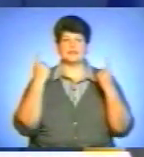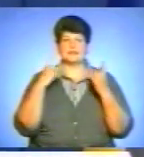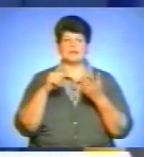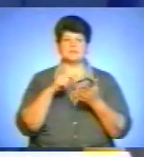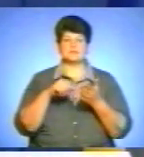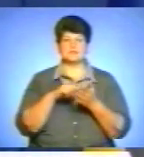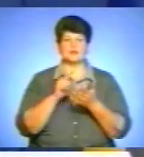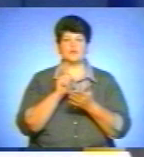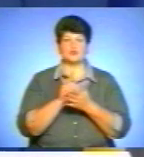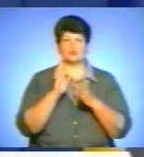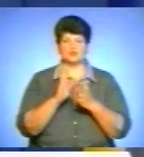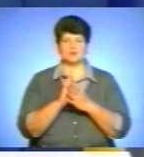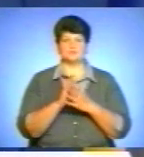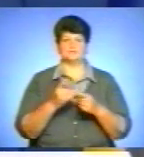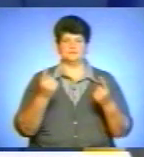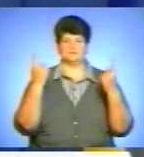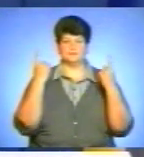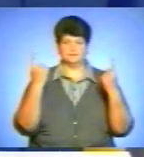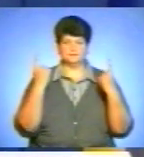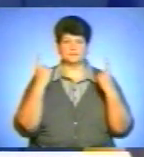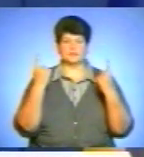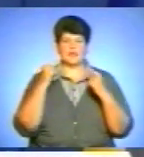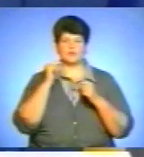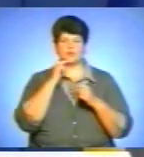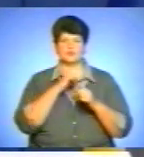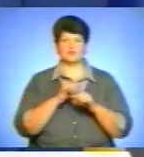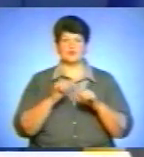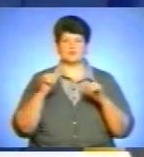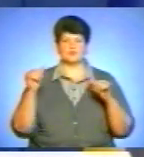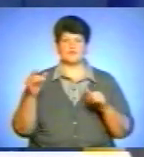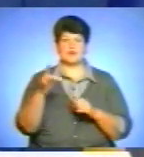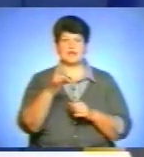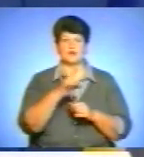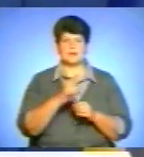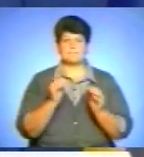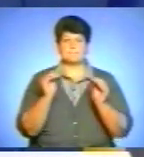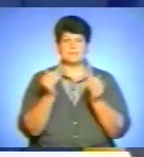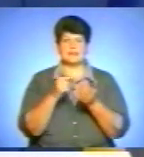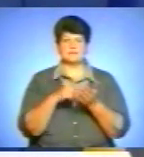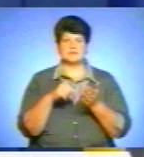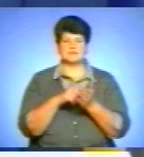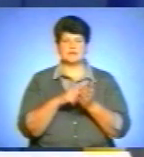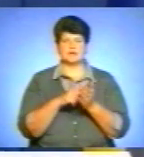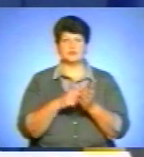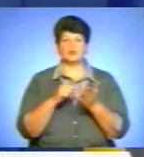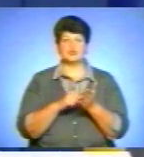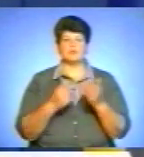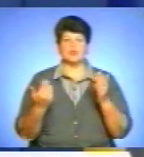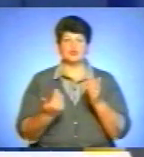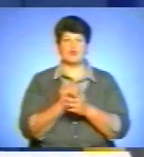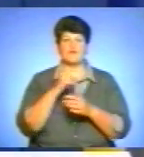стати локомотивами економічного розвитку в регіонах. Малі міста точками навови економічного